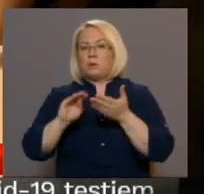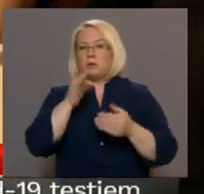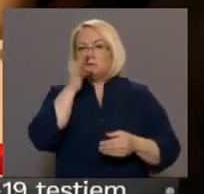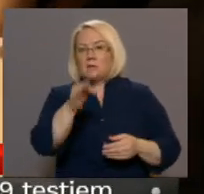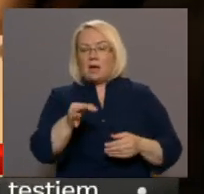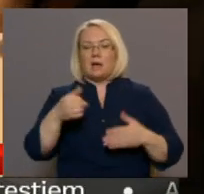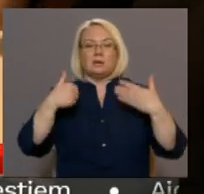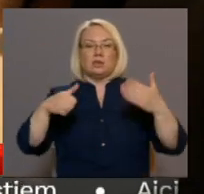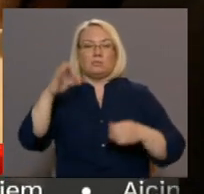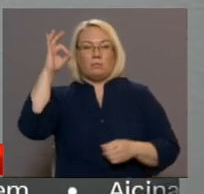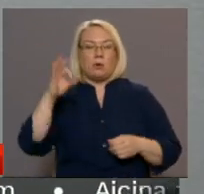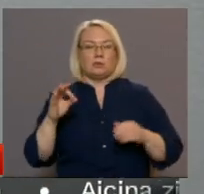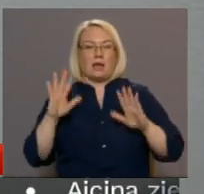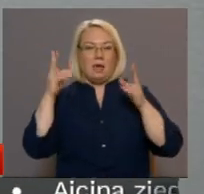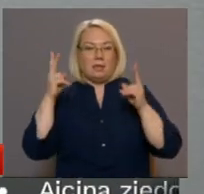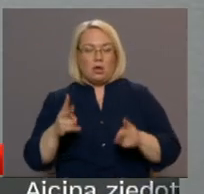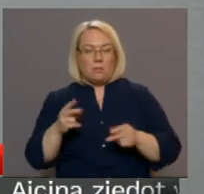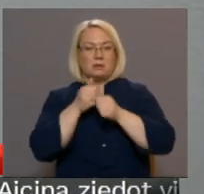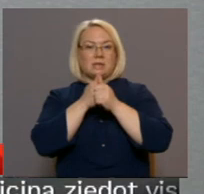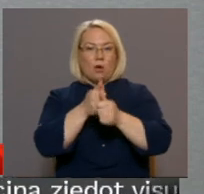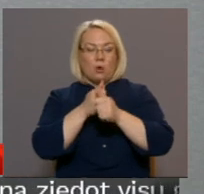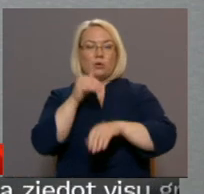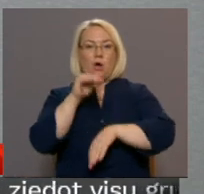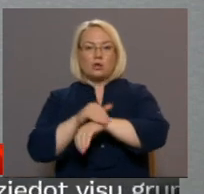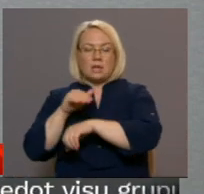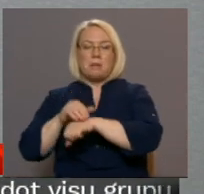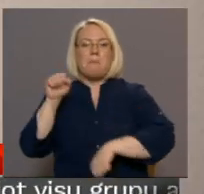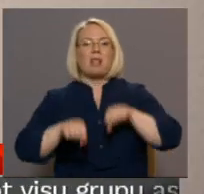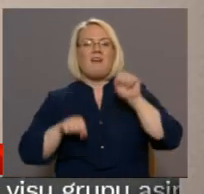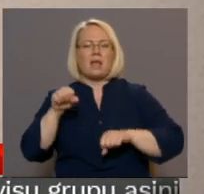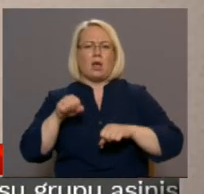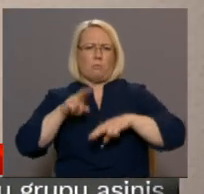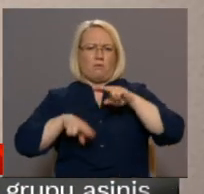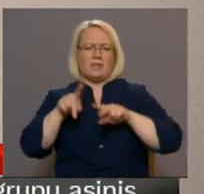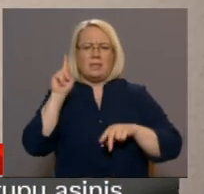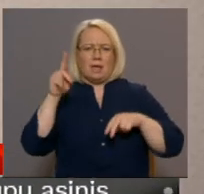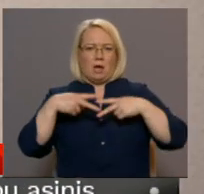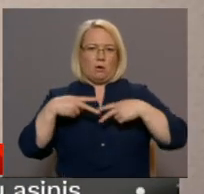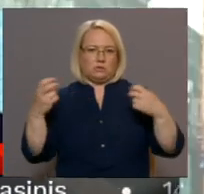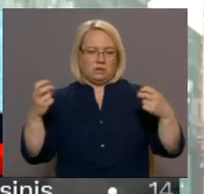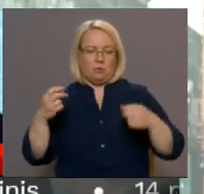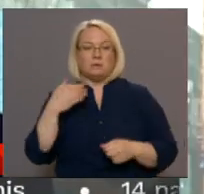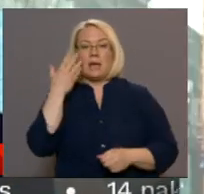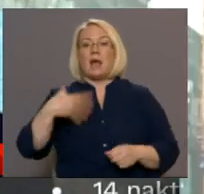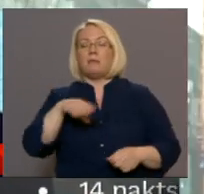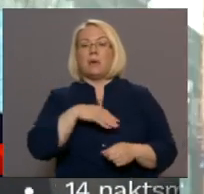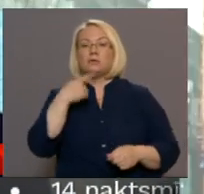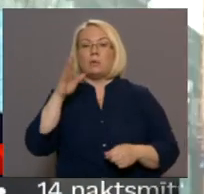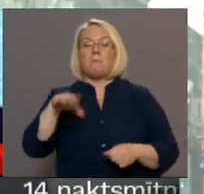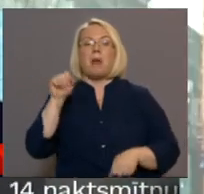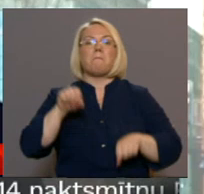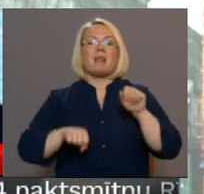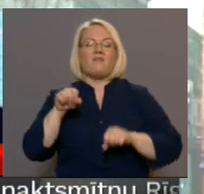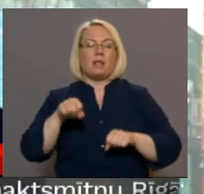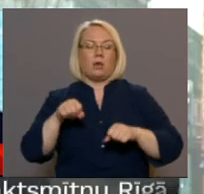pērns 60% gadījumu veicot uzraudzību, kaut stāt patvaļīgu būvniecība ne tikai hosteļos. Tā, kad mēs runājam par patvaļīgu būvniecu,